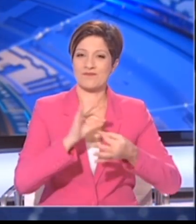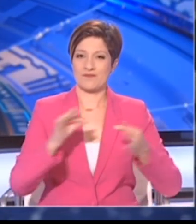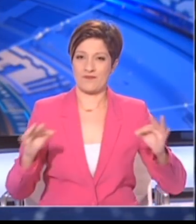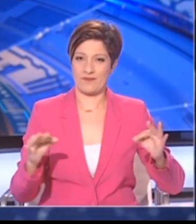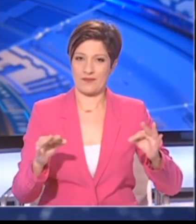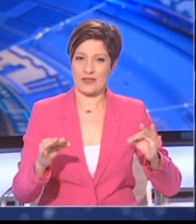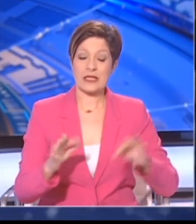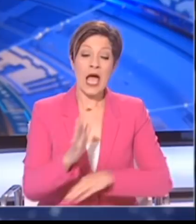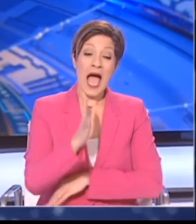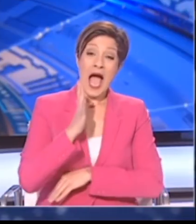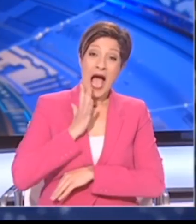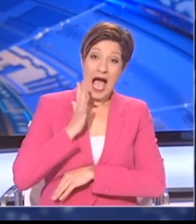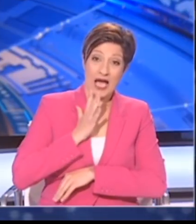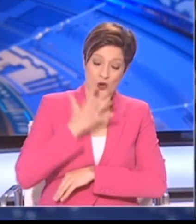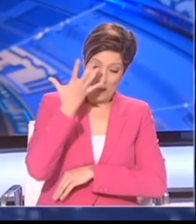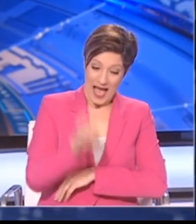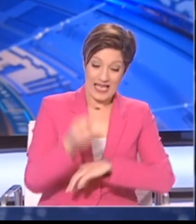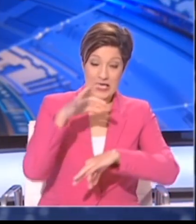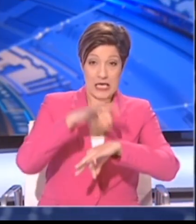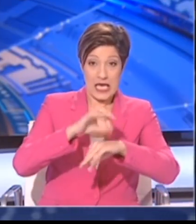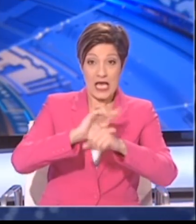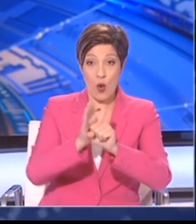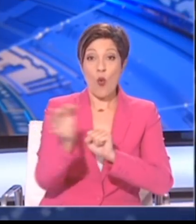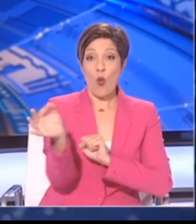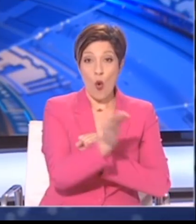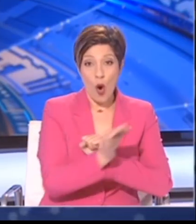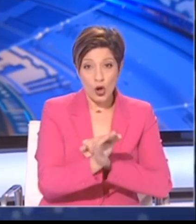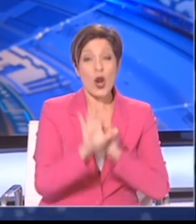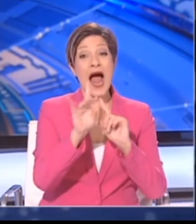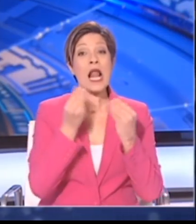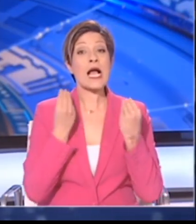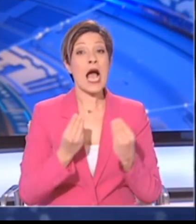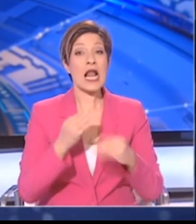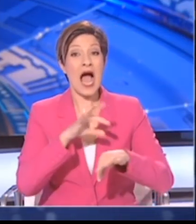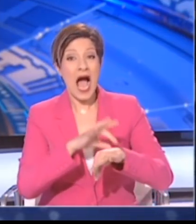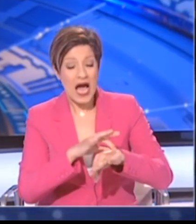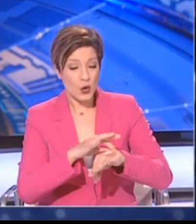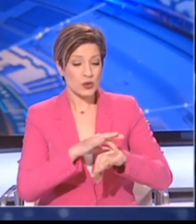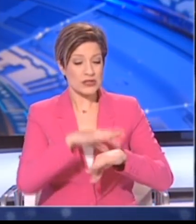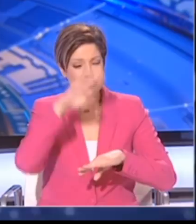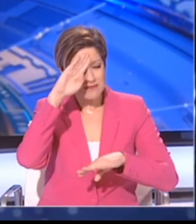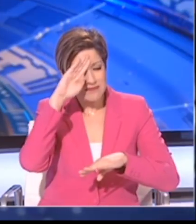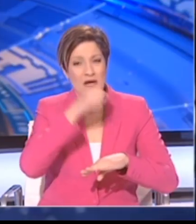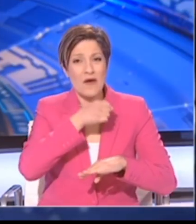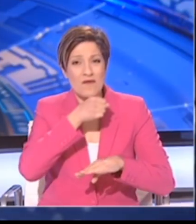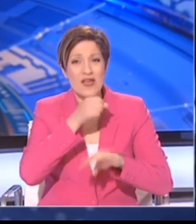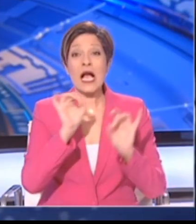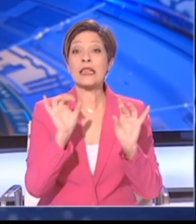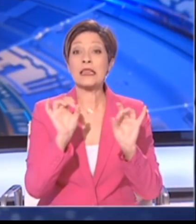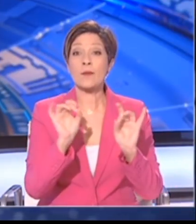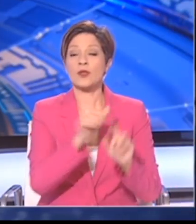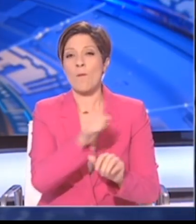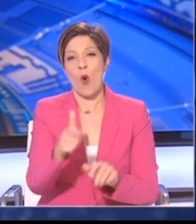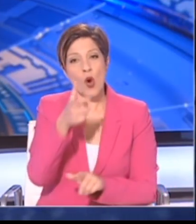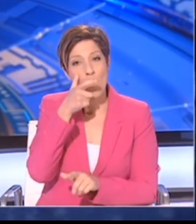Σε ασυμπτοματικά άτομα ή σε ήπια νόση αυτή τη στιγμή δεν προτείνεται αγωγή παρά μόνο παρακολούθηση.